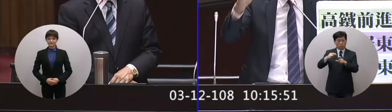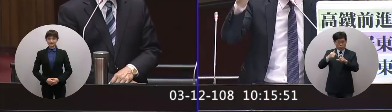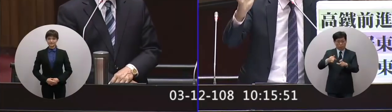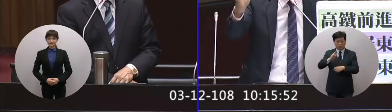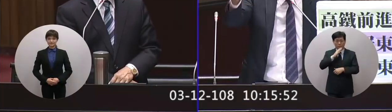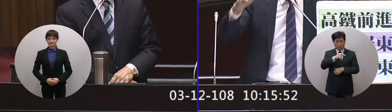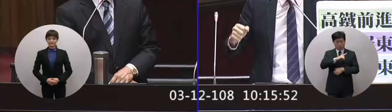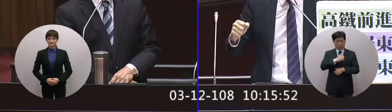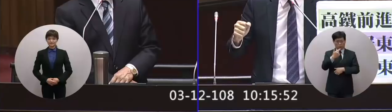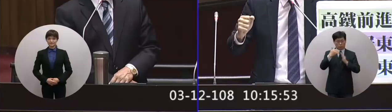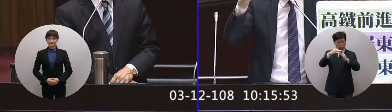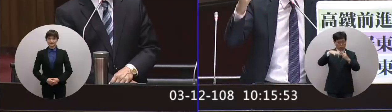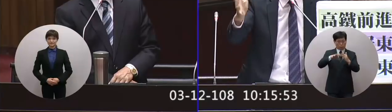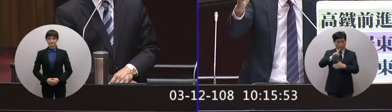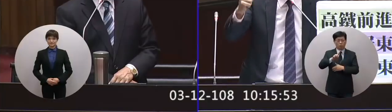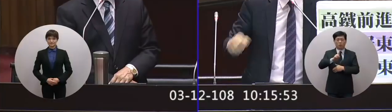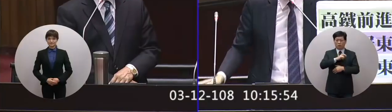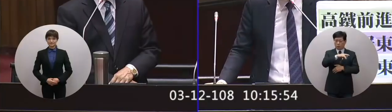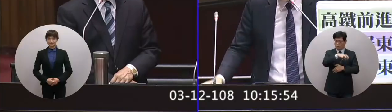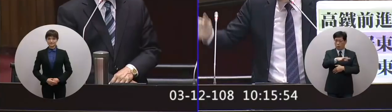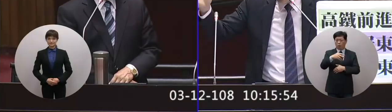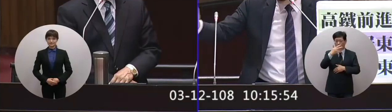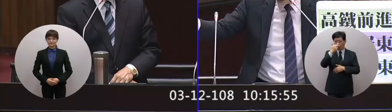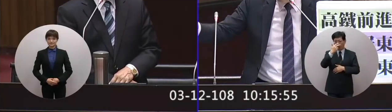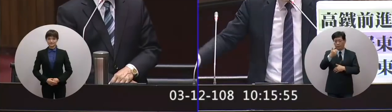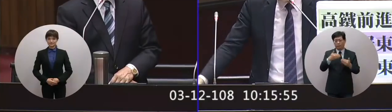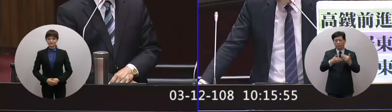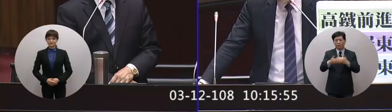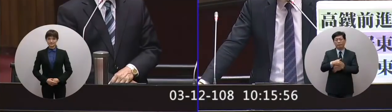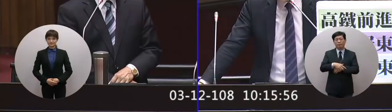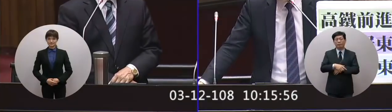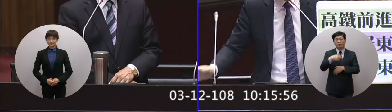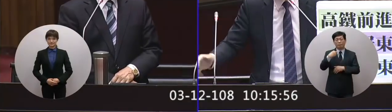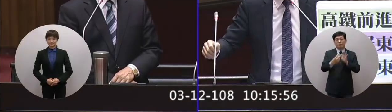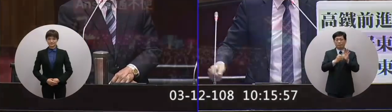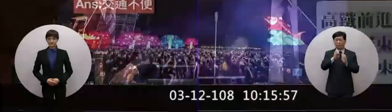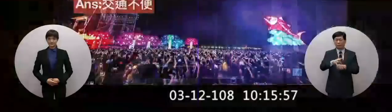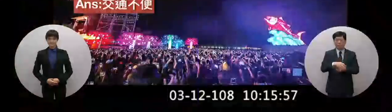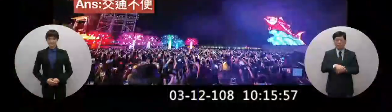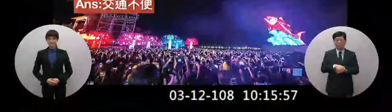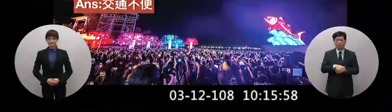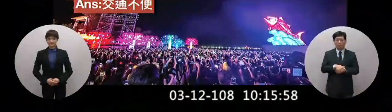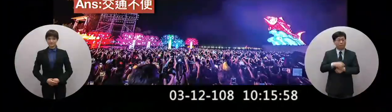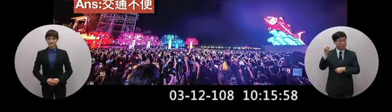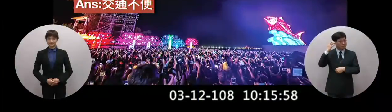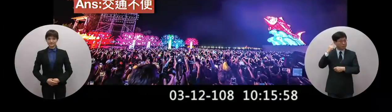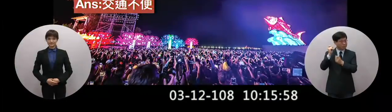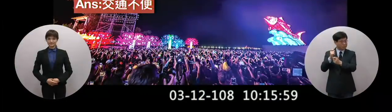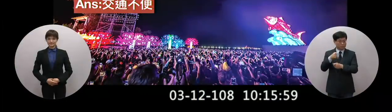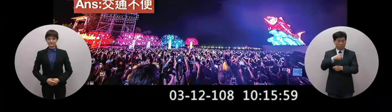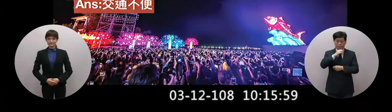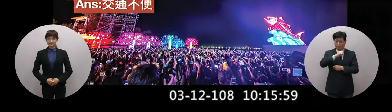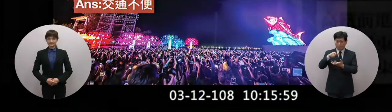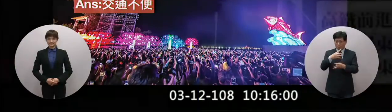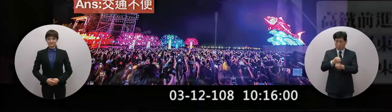但是桃園還是六都之一因為他有機場交通便利接下來齁我們要跟你講的齁最近齁聽說齁你看看這